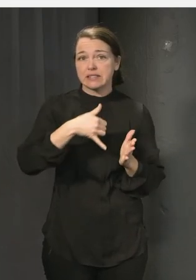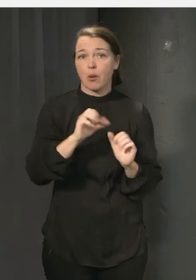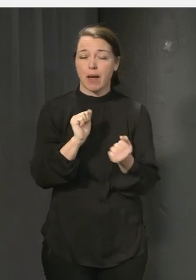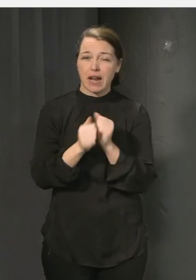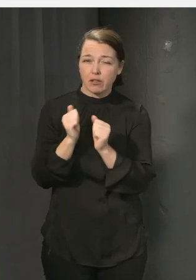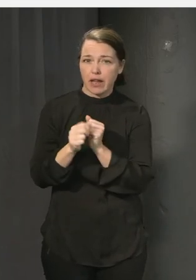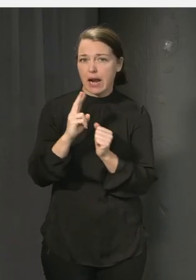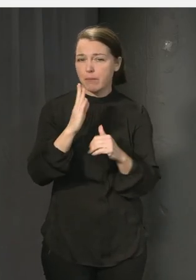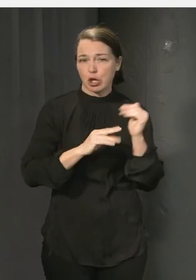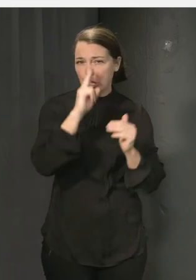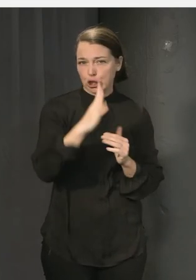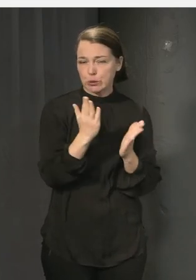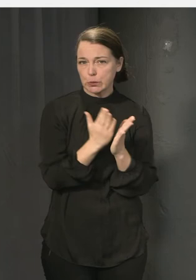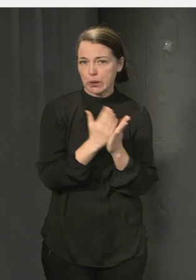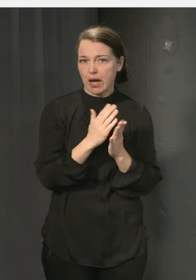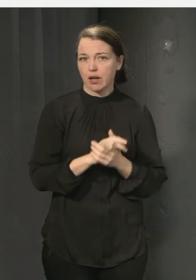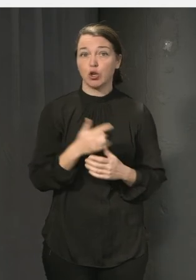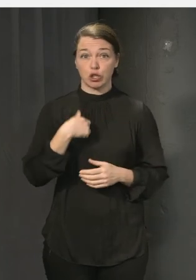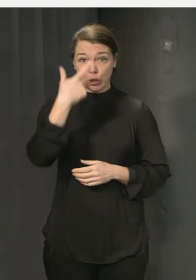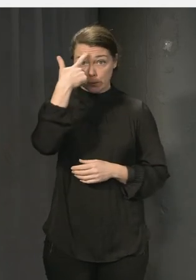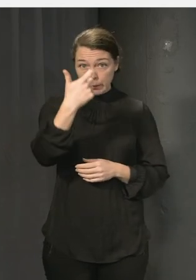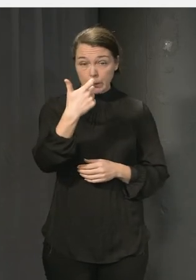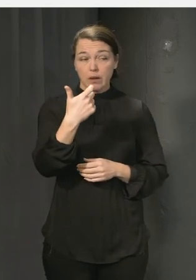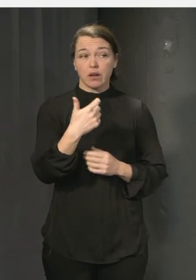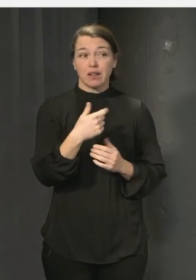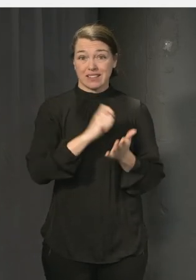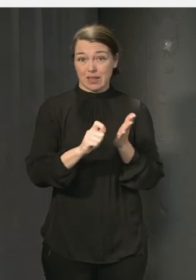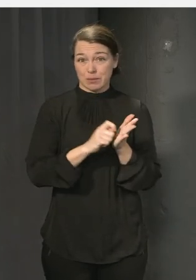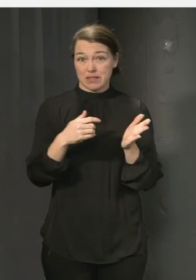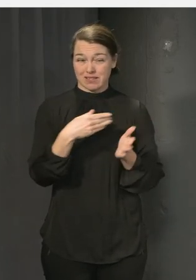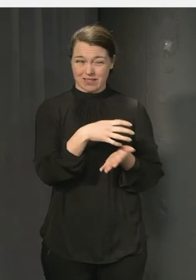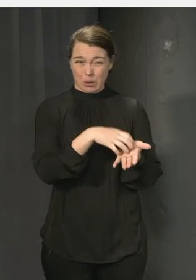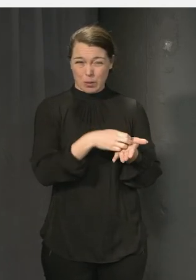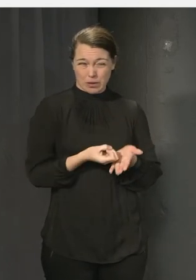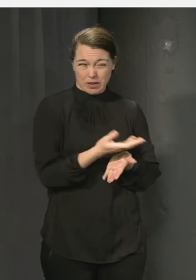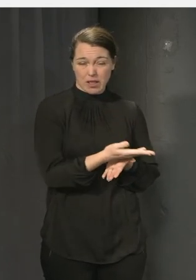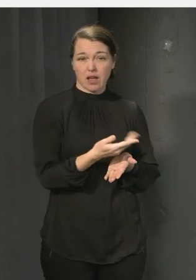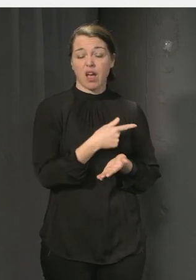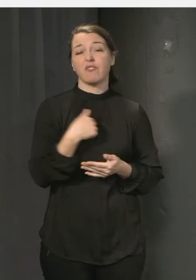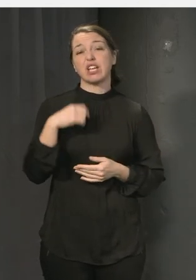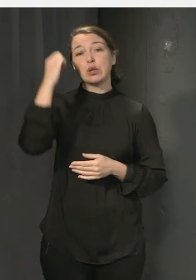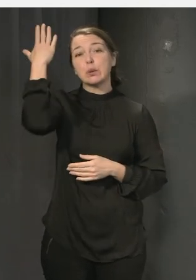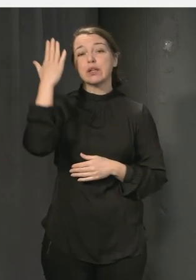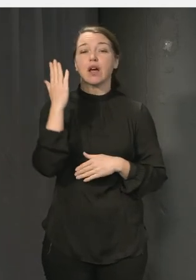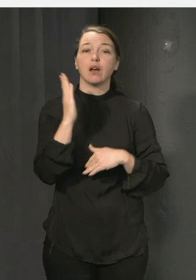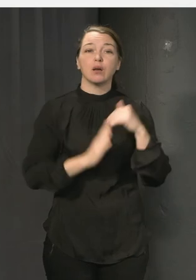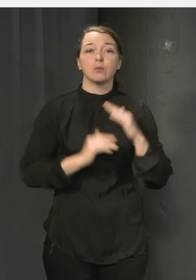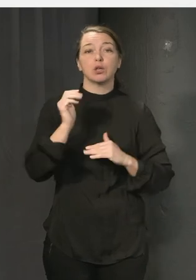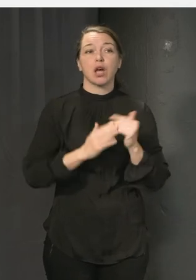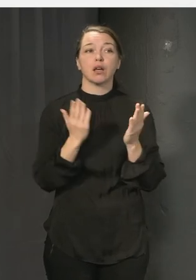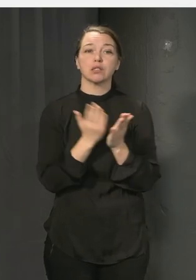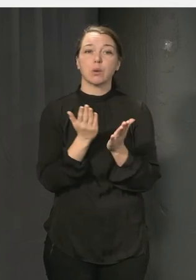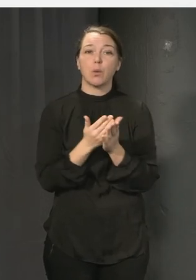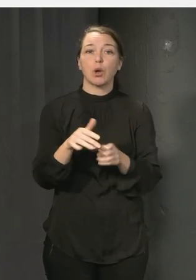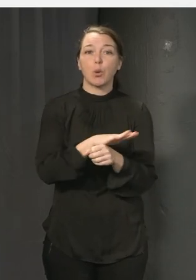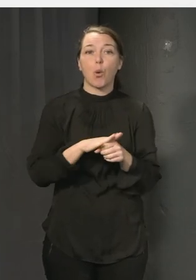ombyggnad och jag tror att ett så här tips är verkligen att vi är ju ganska duktiga på att utforma till exempel en skolgård